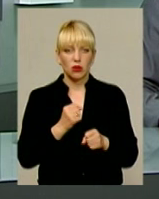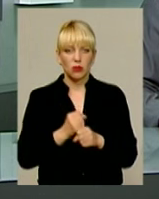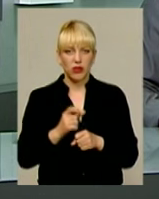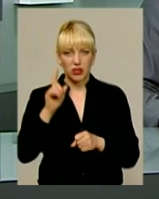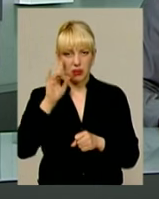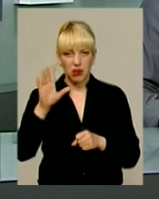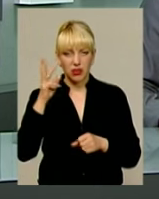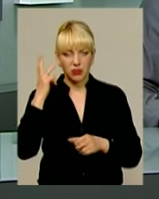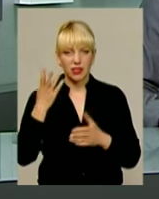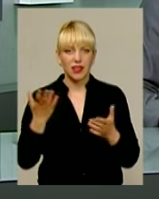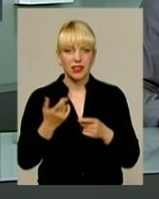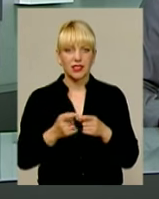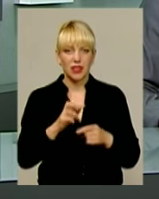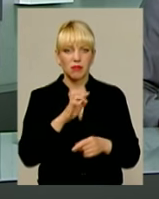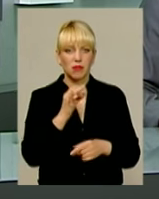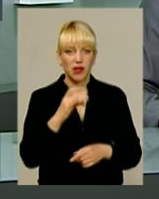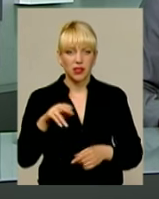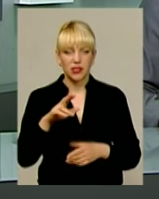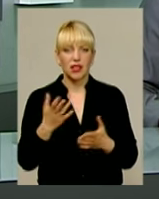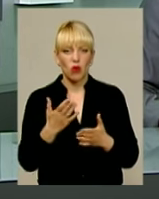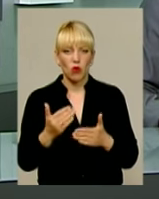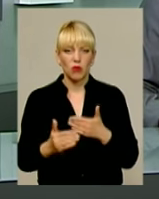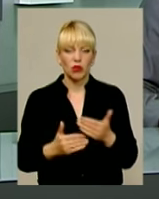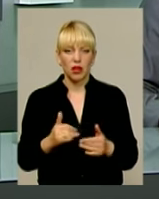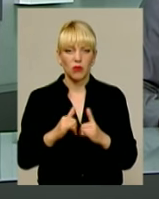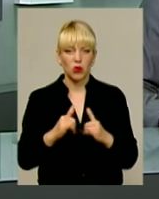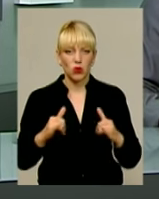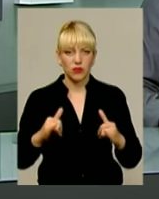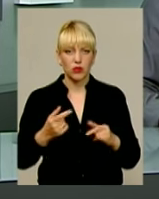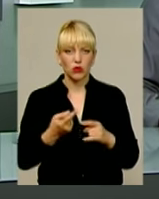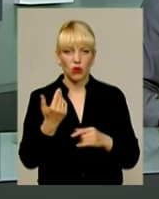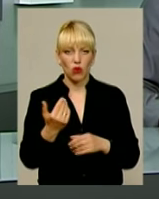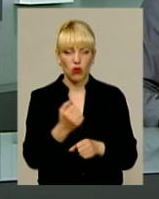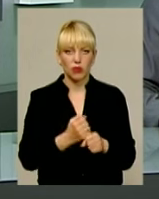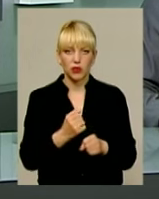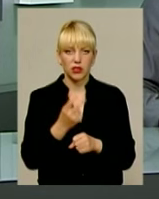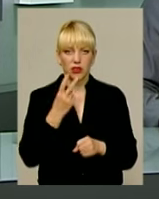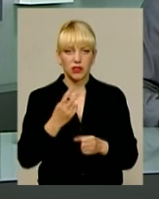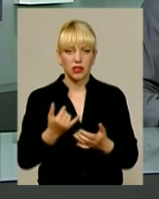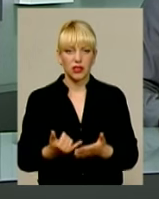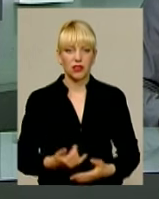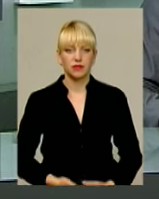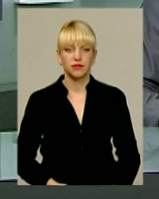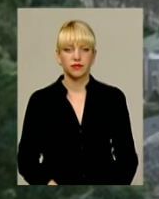Який він цей бренд та на якому етапі розвитку його розробка – спробувала дізнатися Дарина Денисенко.